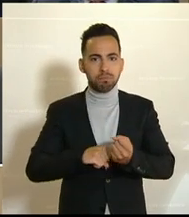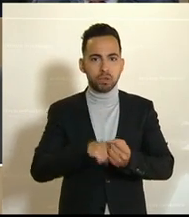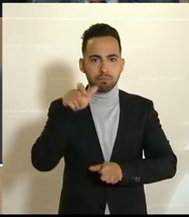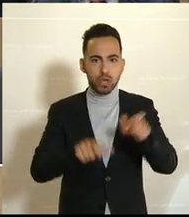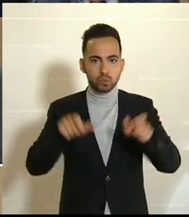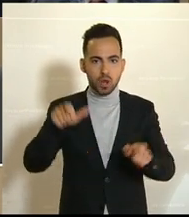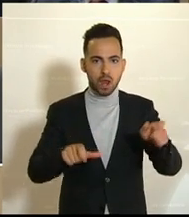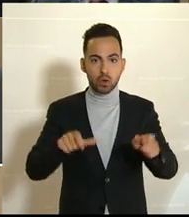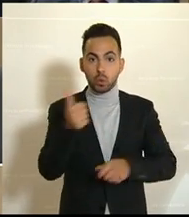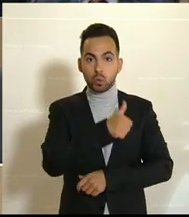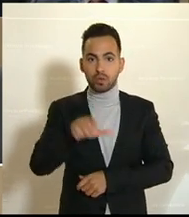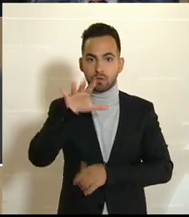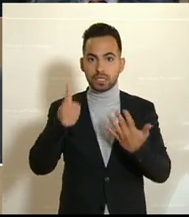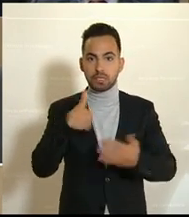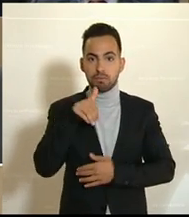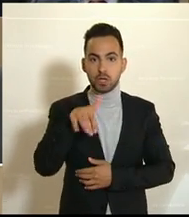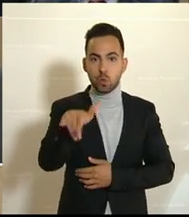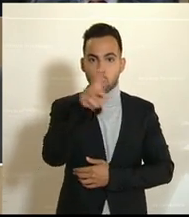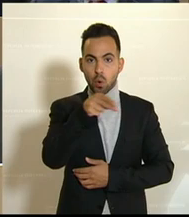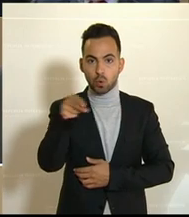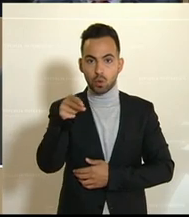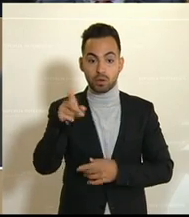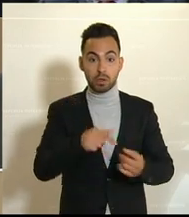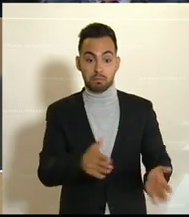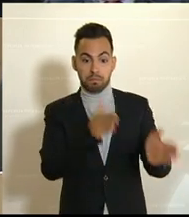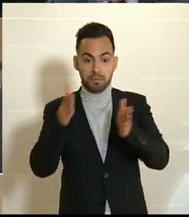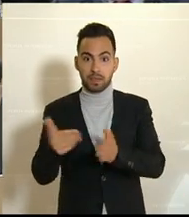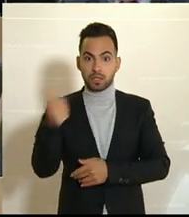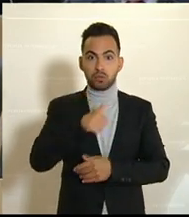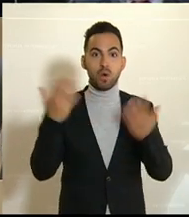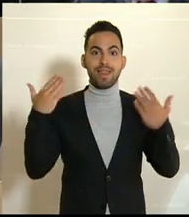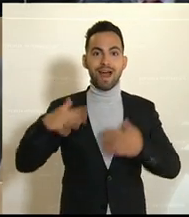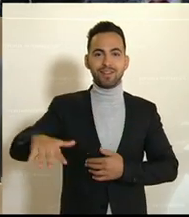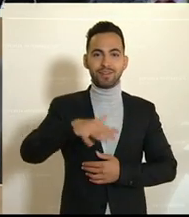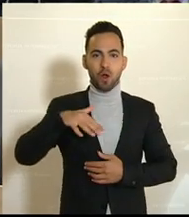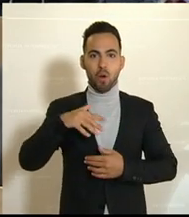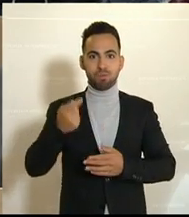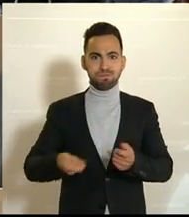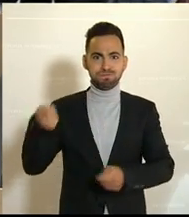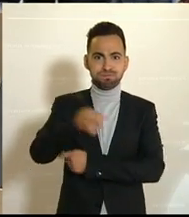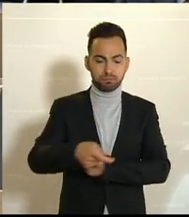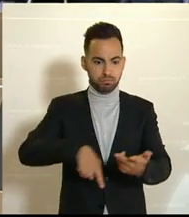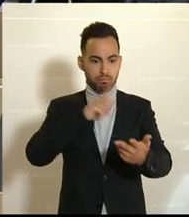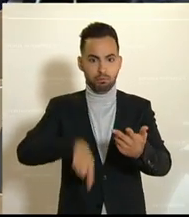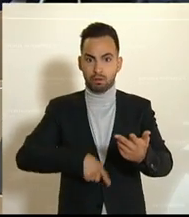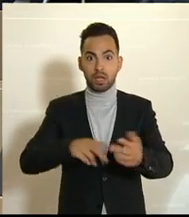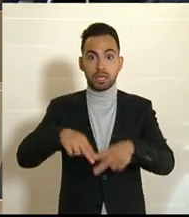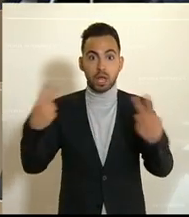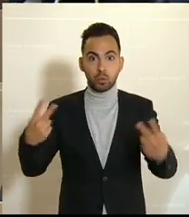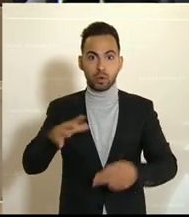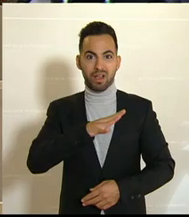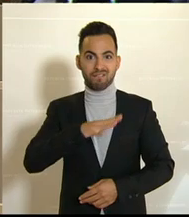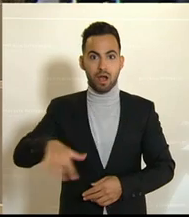165 Millionen Euro. Zusätzliche Mittel für den ländlichen Raum und Schutz vor Naturgefahren. Ein Plus von